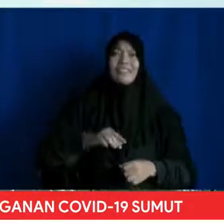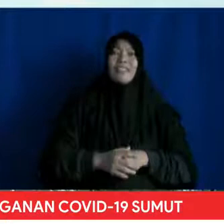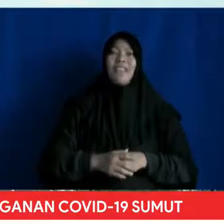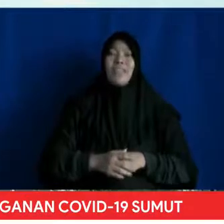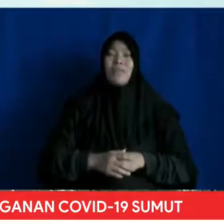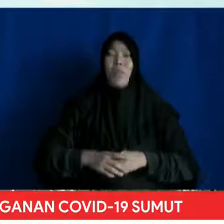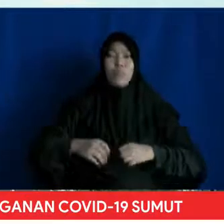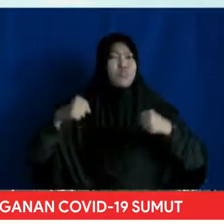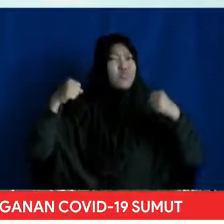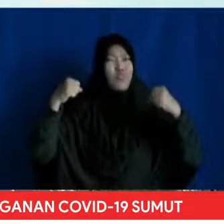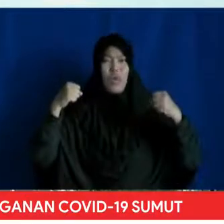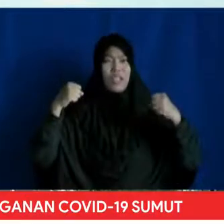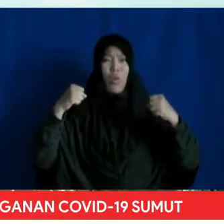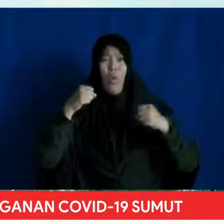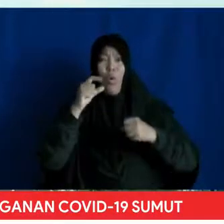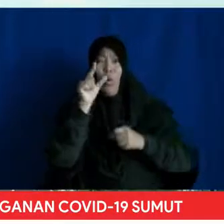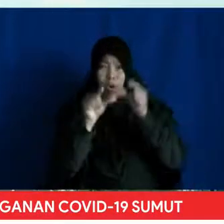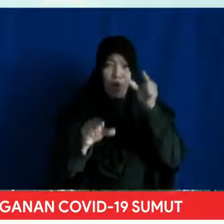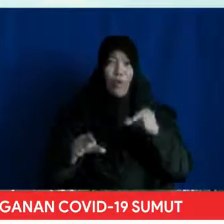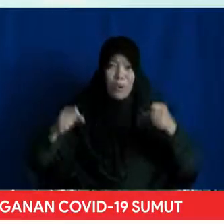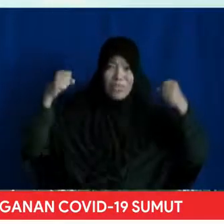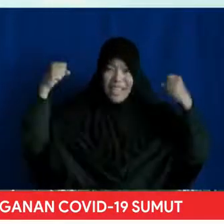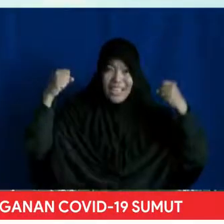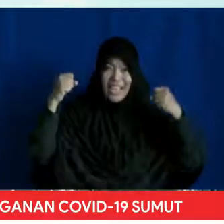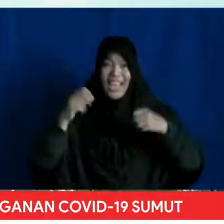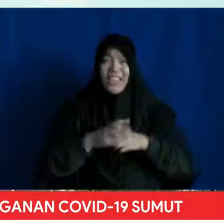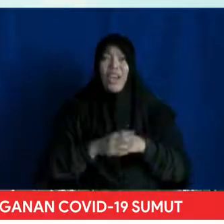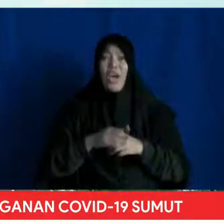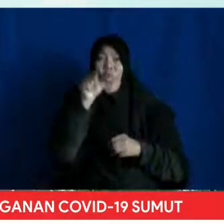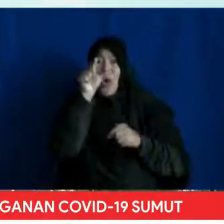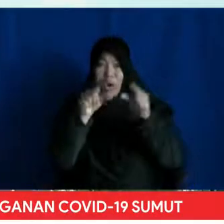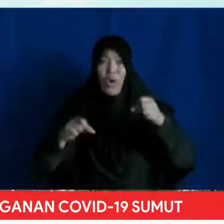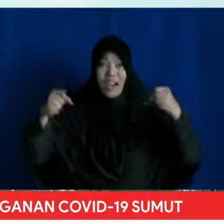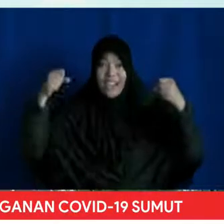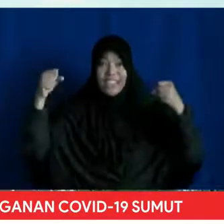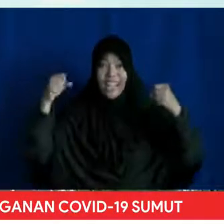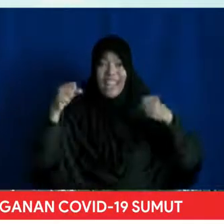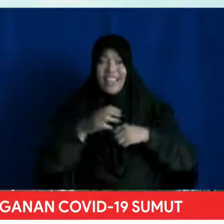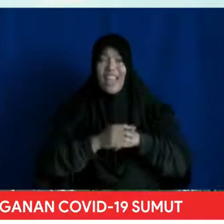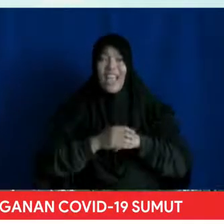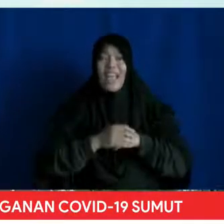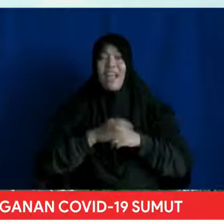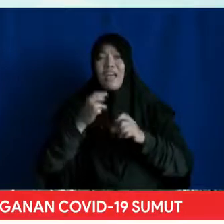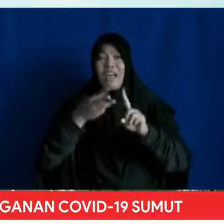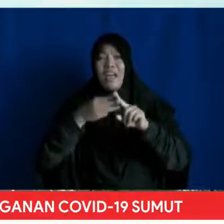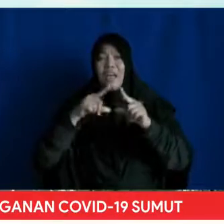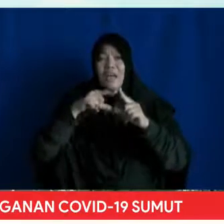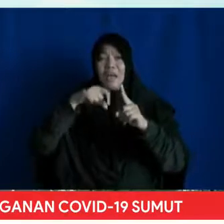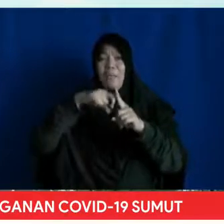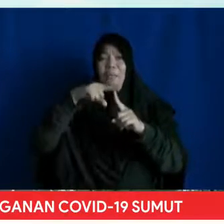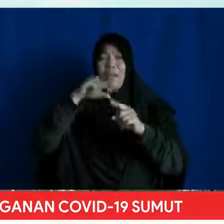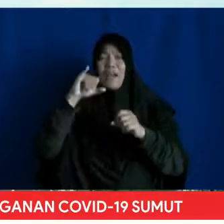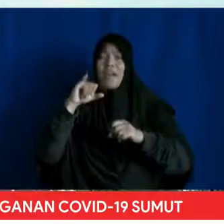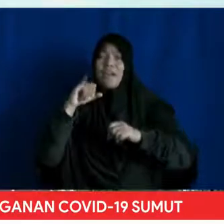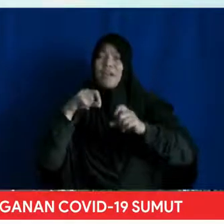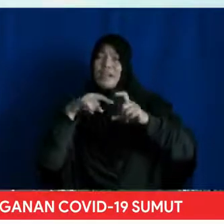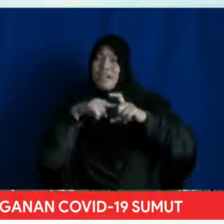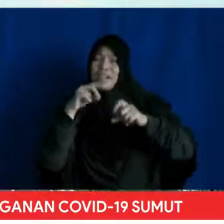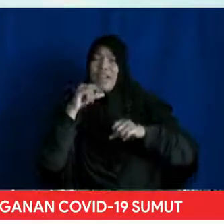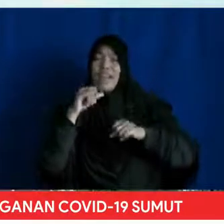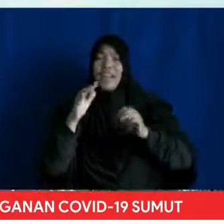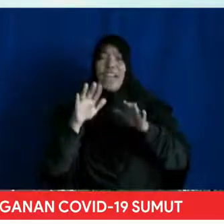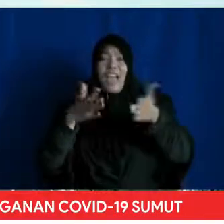memperkuat ketahanan tubuh Dengan tubuh yang kuat Berbagai infeksi bakteri Maupun virus Serta penyakit lain